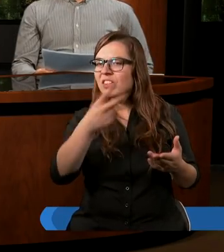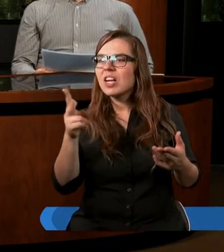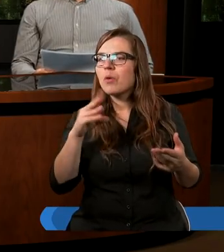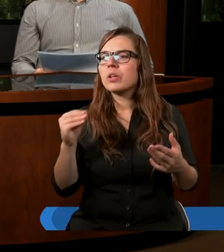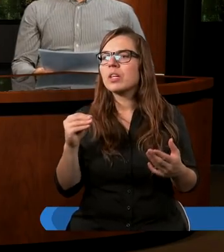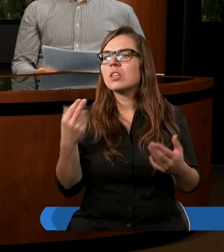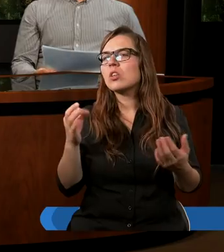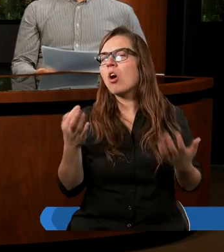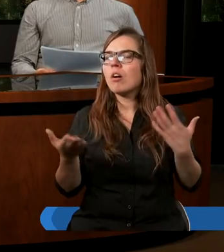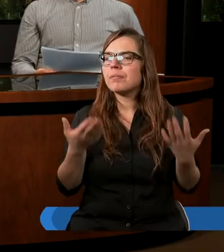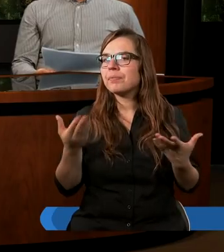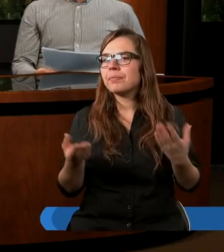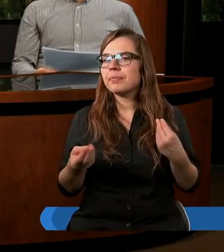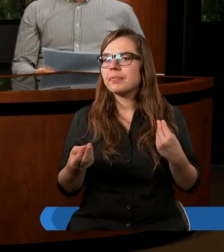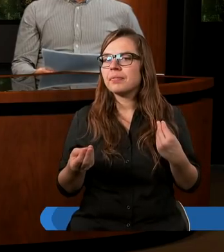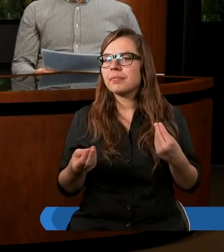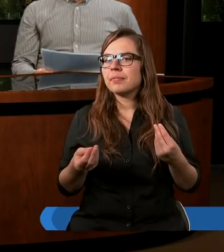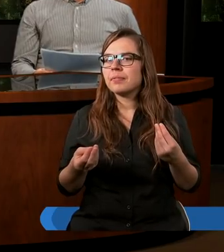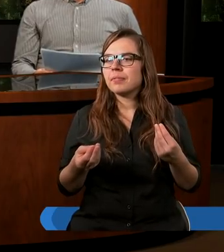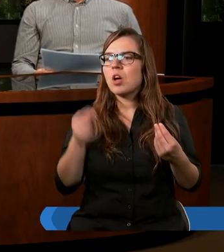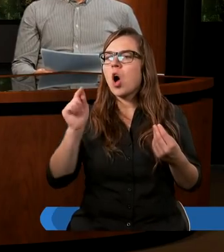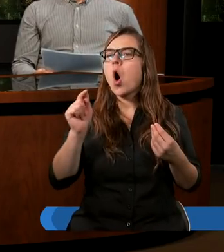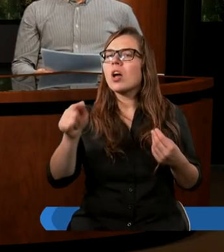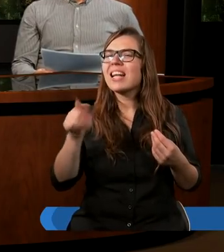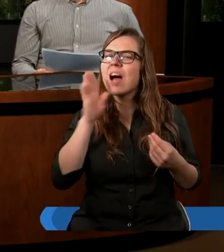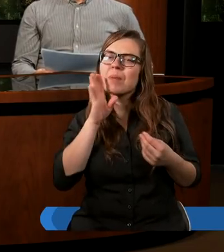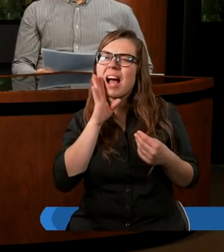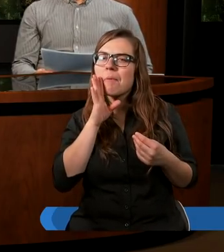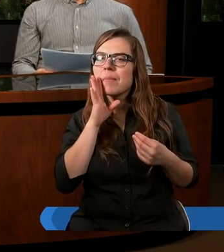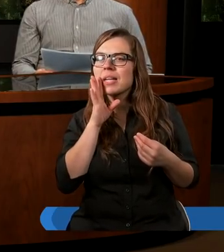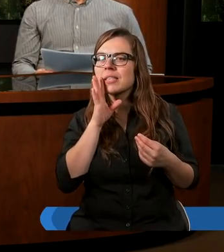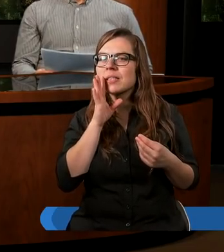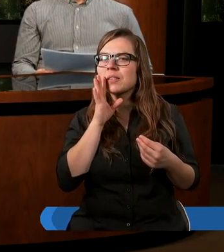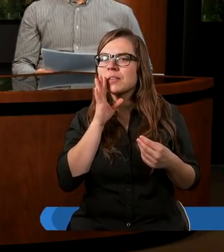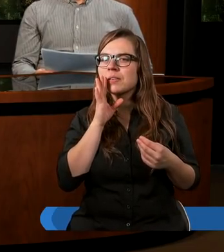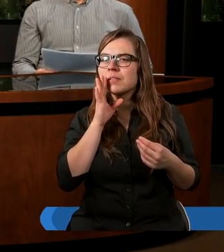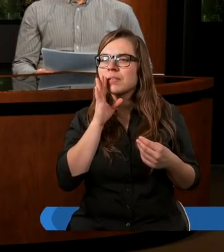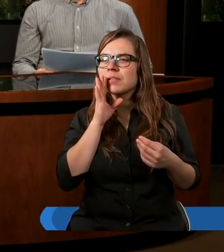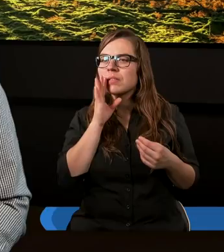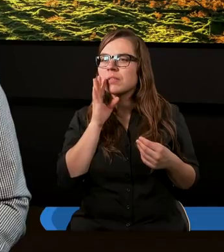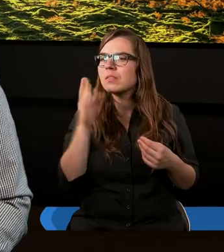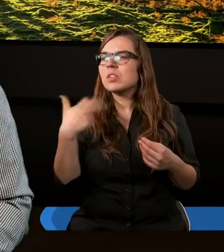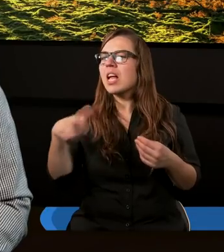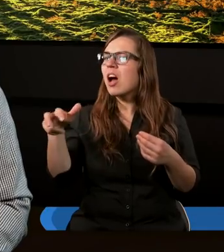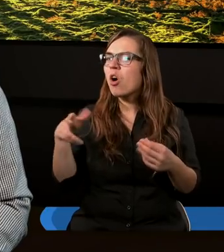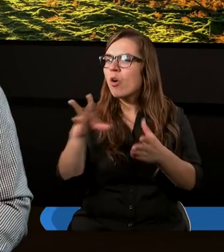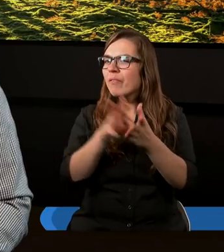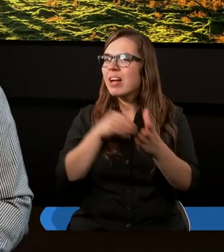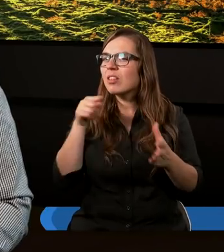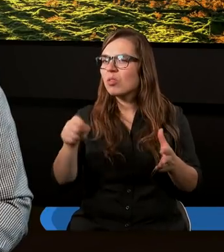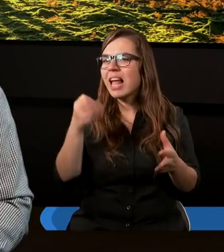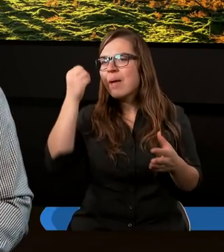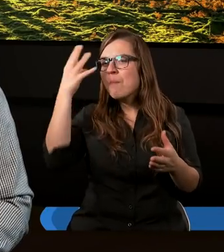oni nie chodzą według tych